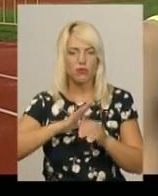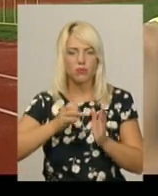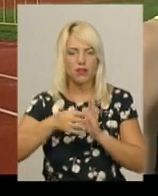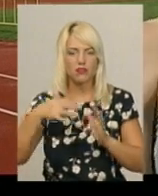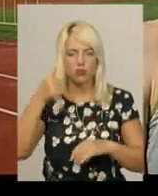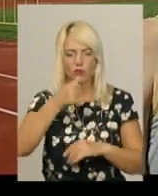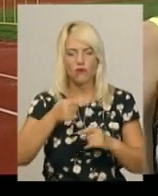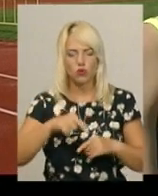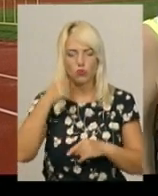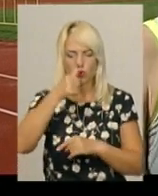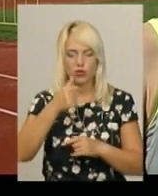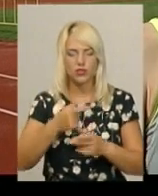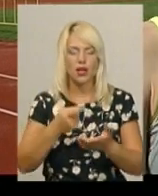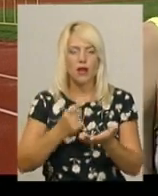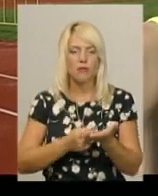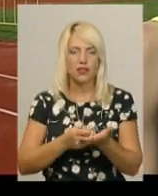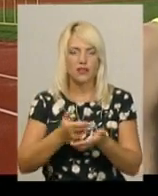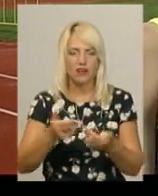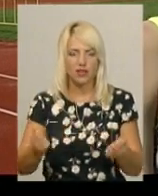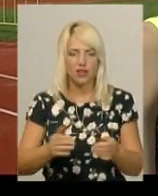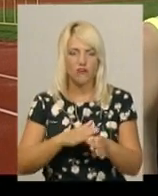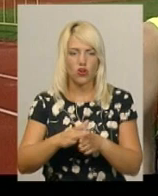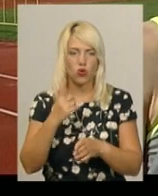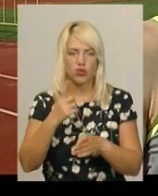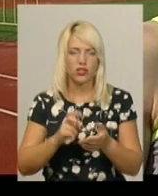року я його підтвердила, виконавши один стрибок.